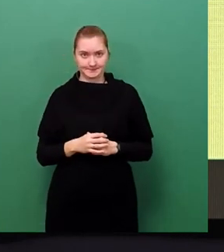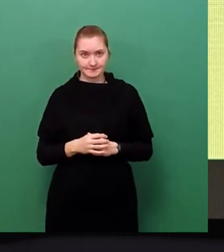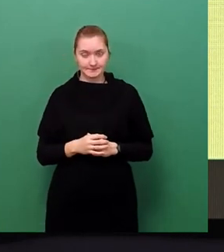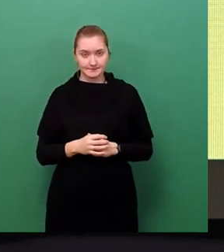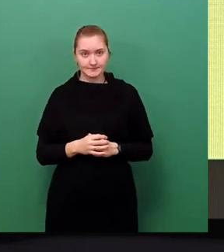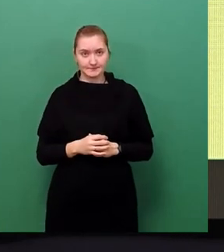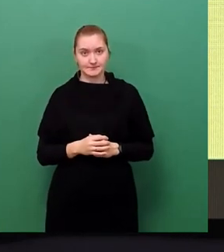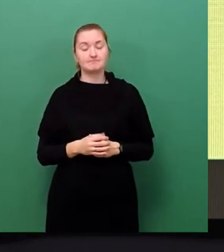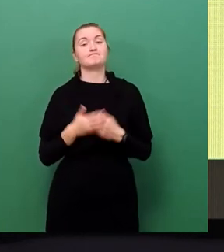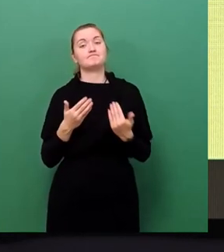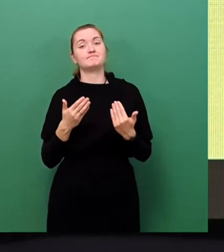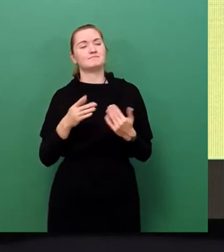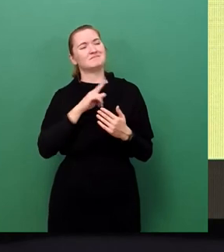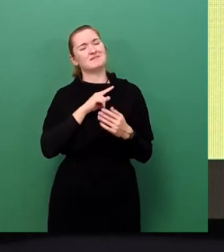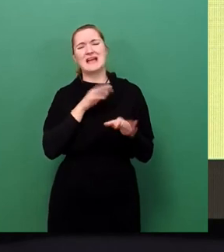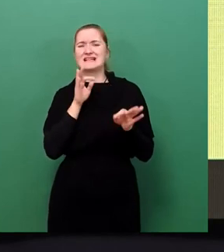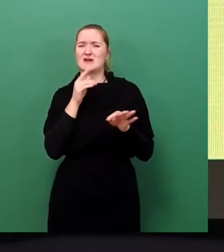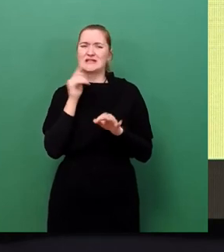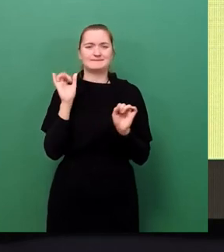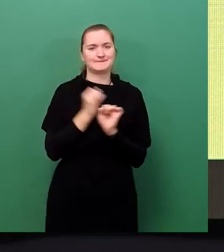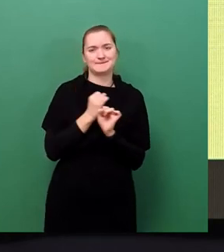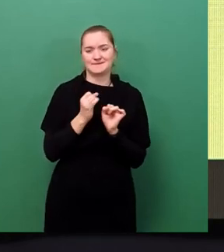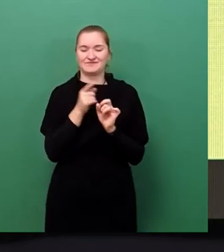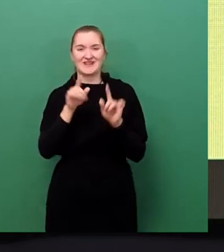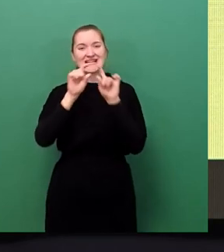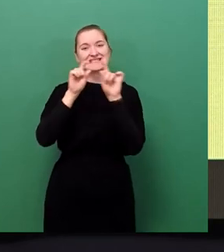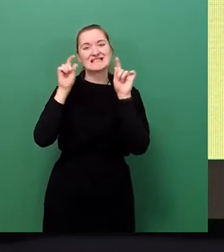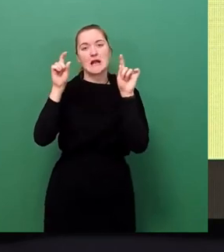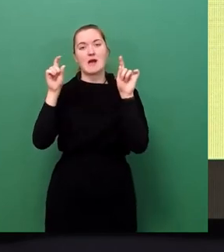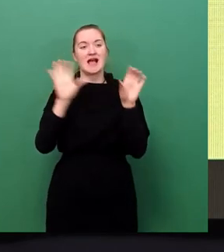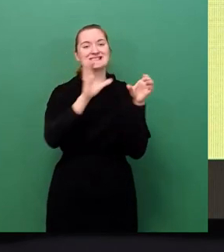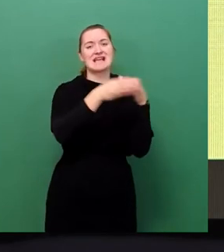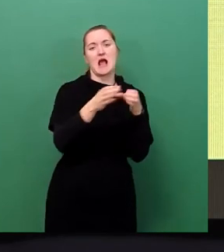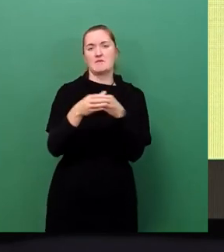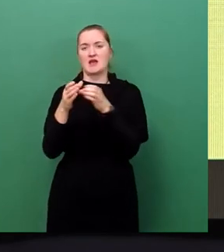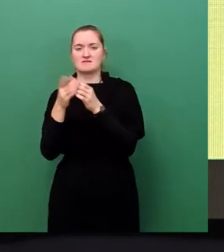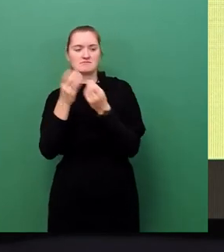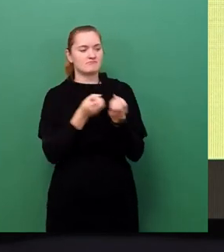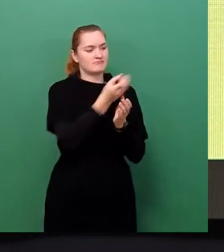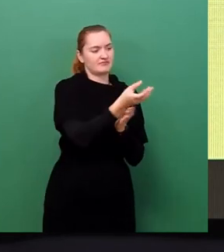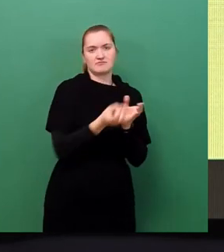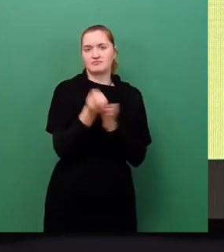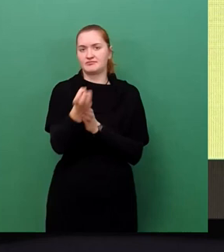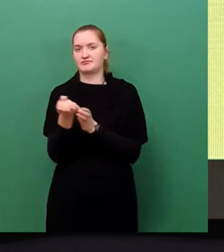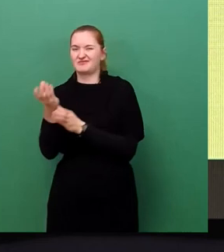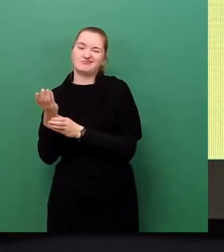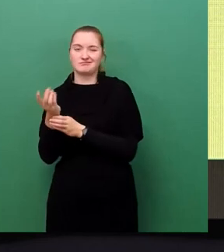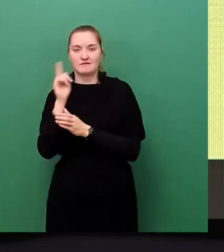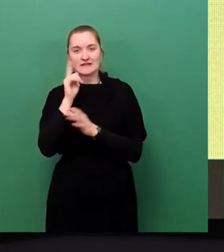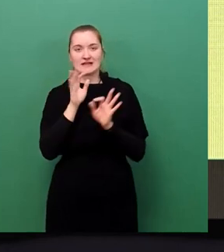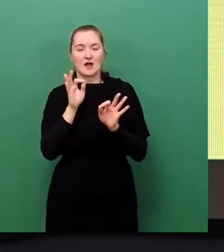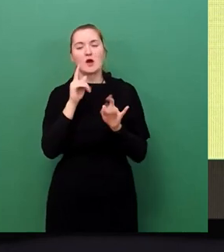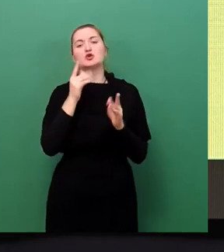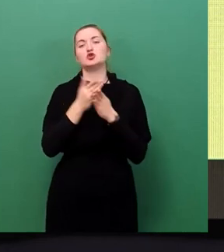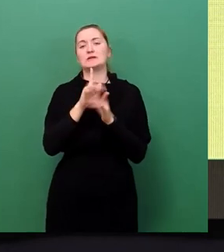Ich kann noch nicht genau sagen, zu welchem Zeitpunkt wir das Thema in die Gremien auch einspielen werden. Es sind ja, es sind auch angekündigt worden, Anträge